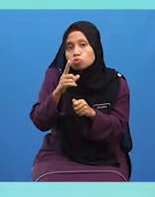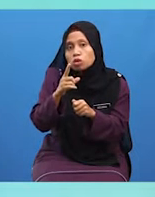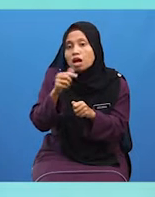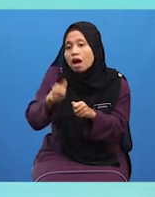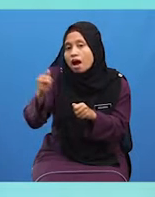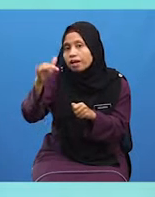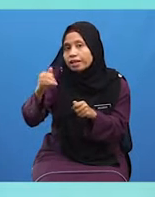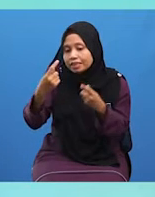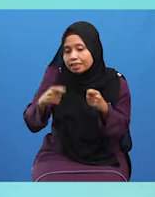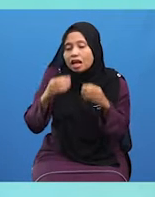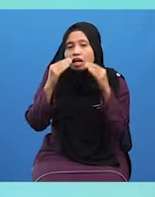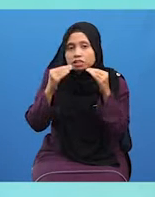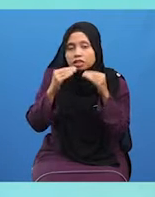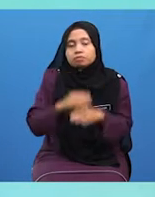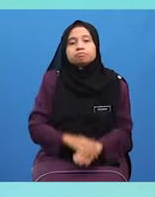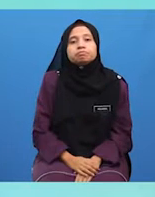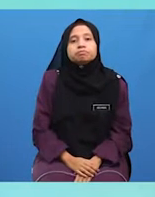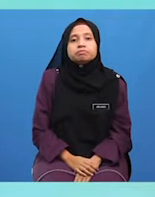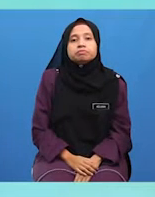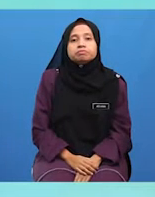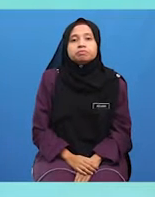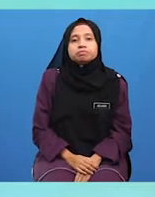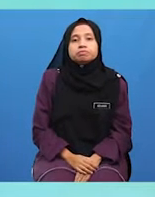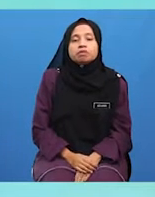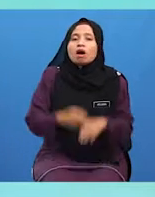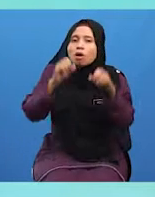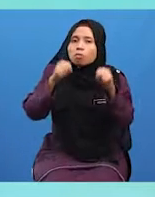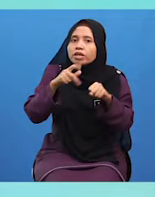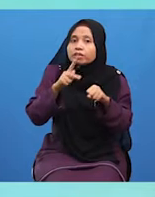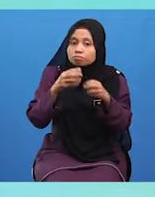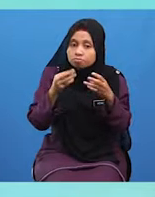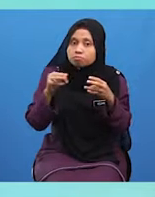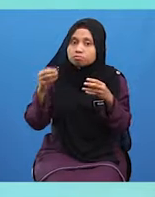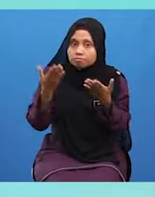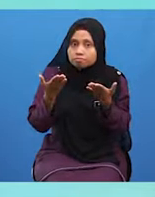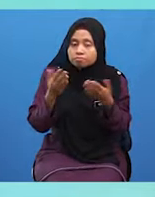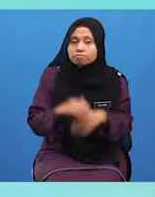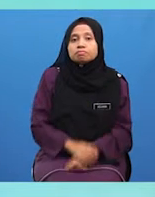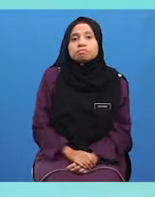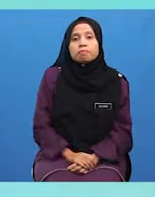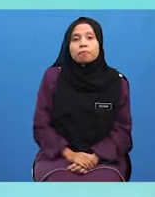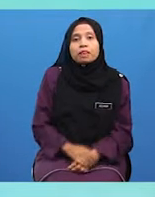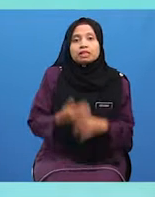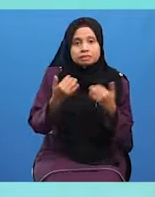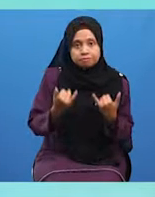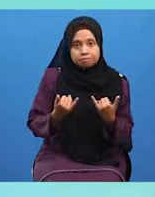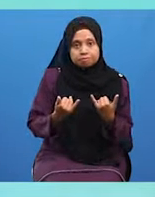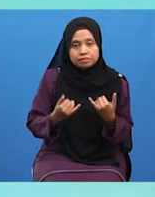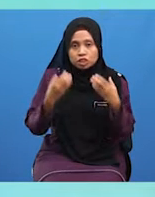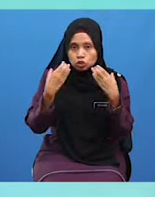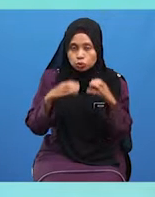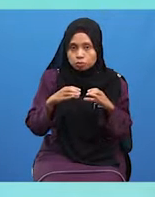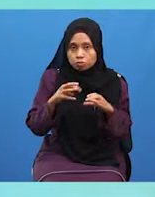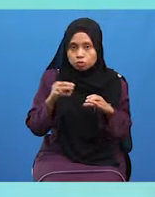Istinjak Yang Usazah Sudah Jelaskan Sebentar Tadi Boleh Tak Murid-murid Sekarang